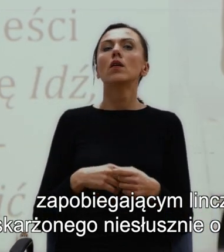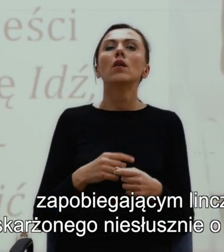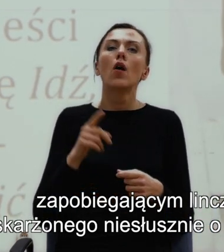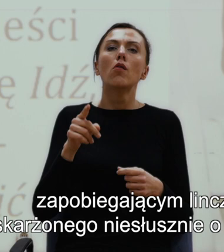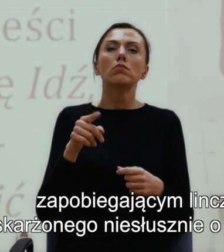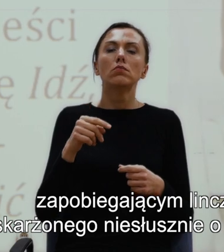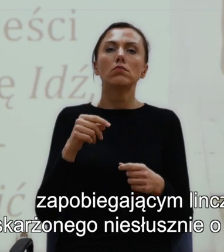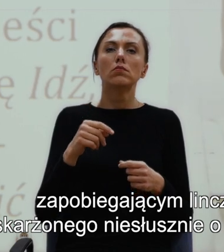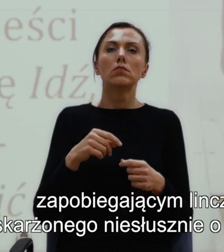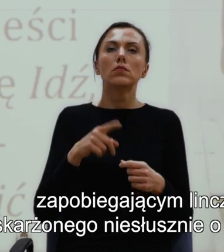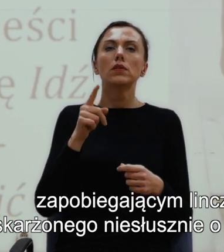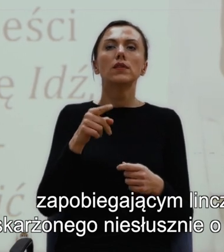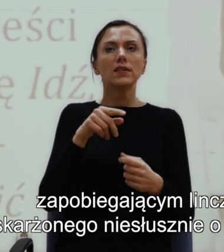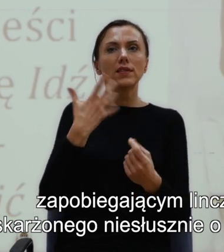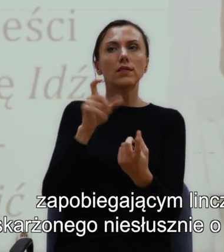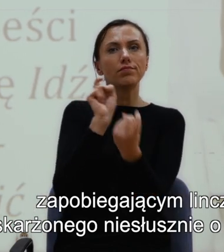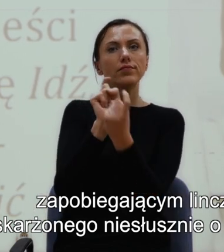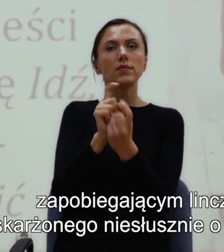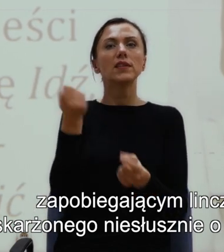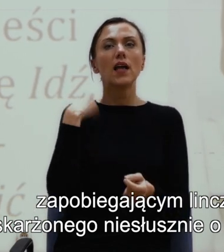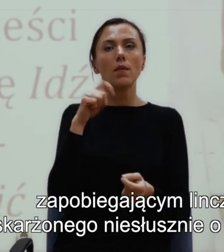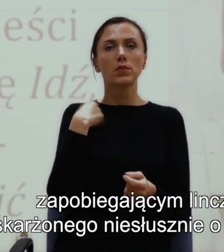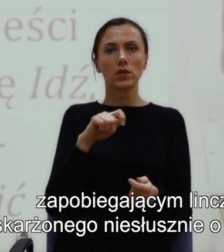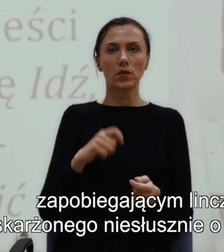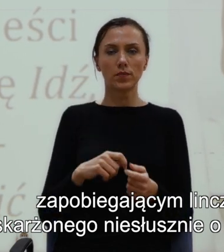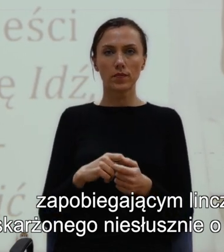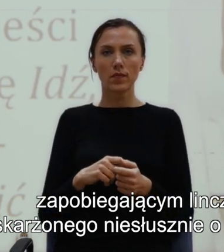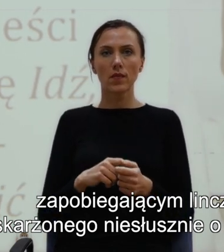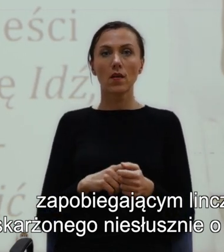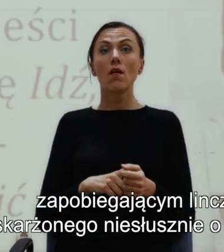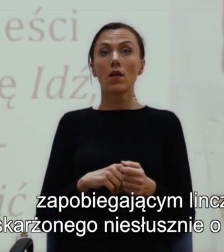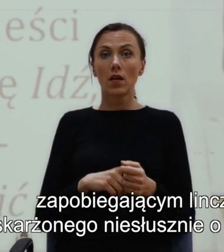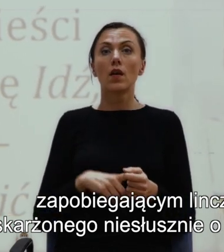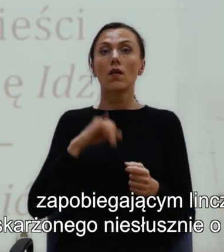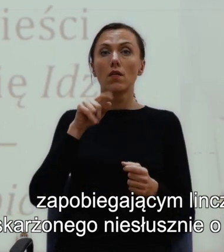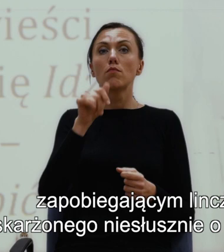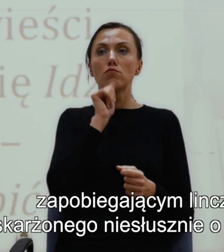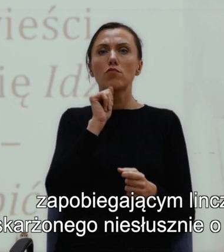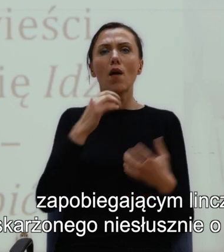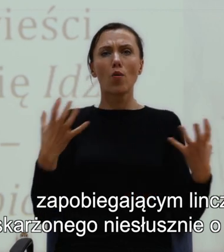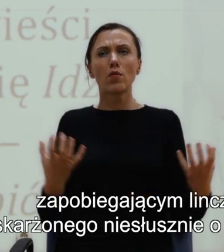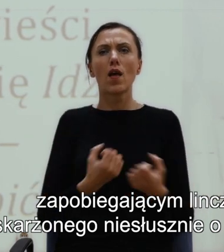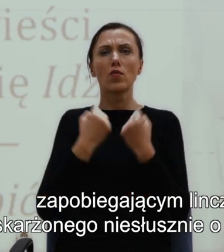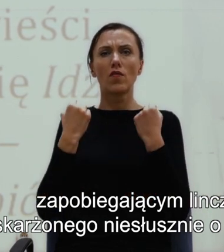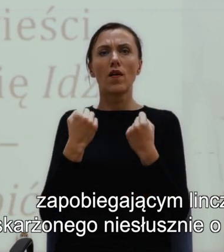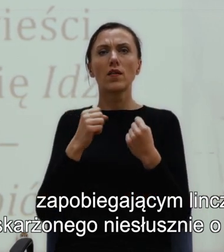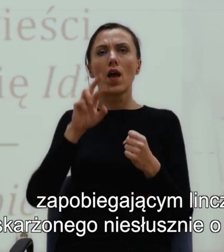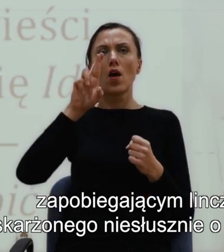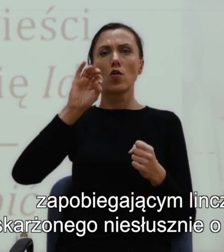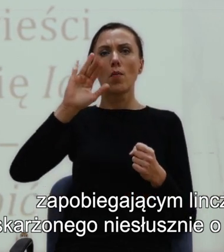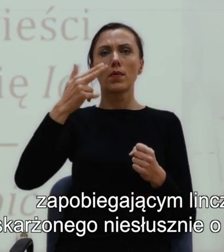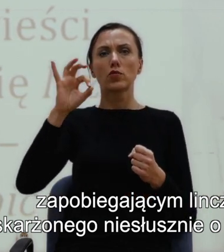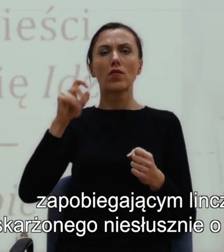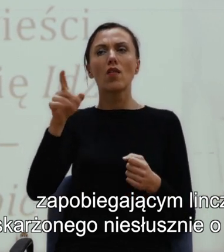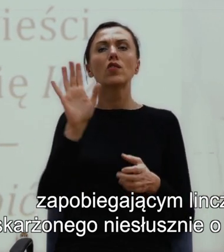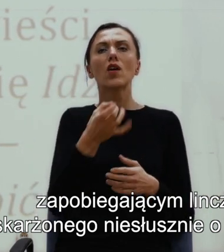i którego próby uratowania Toma Robinsona, oskarżonego niesłóżnie o napaść na